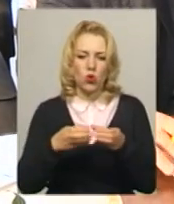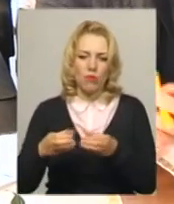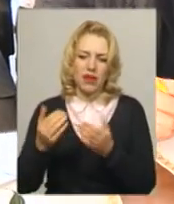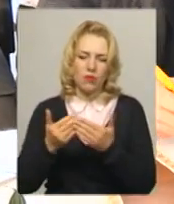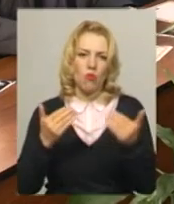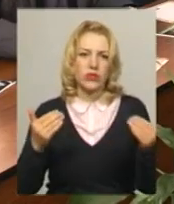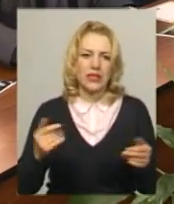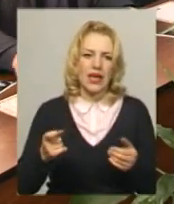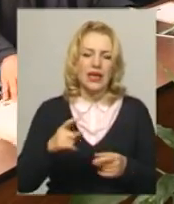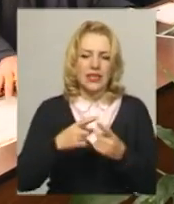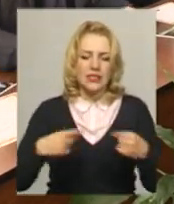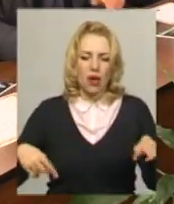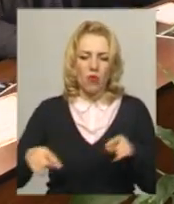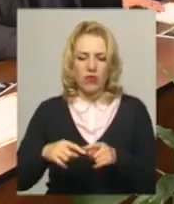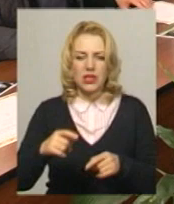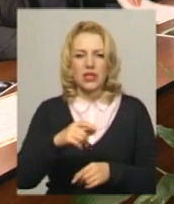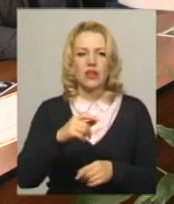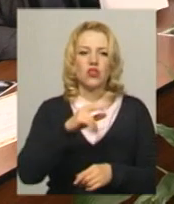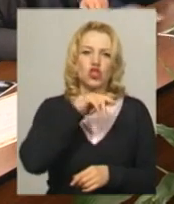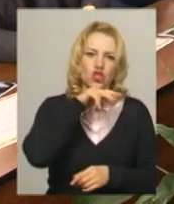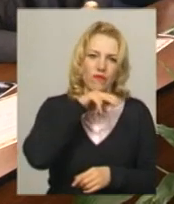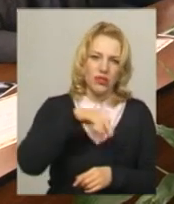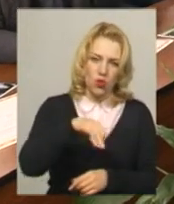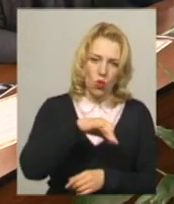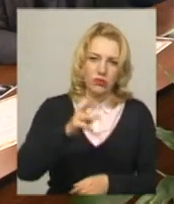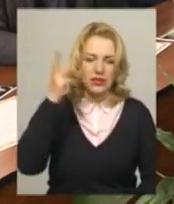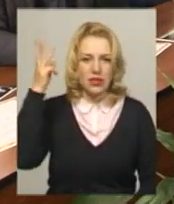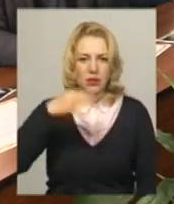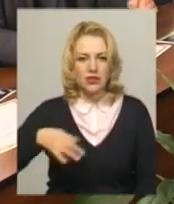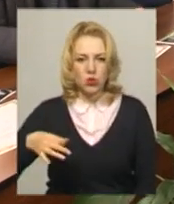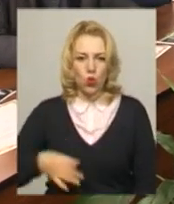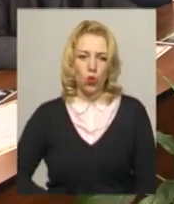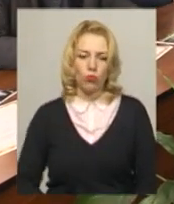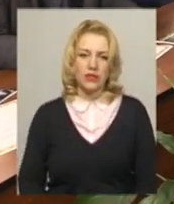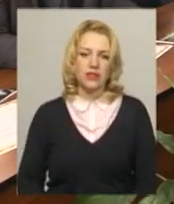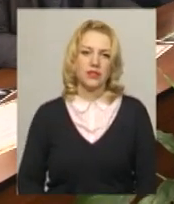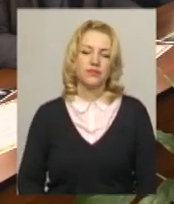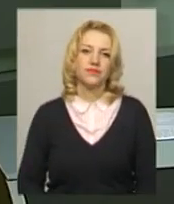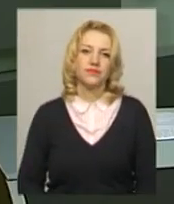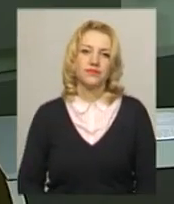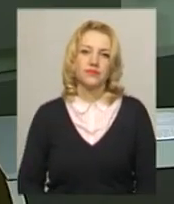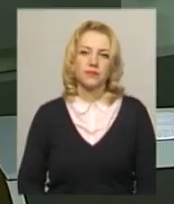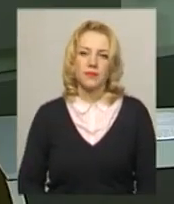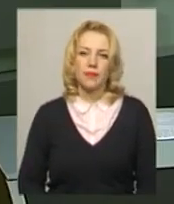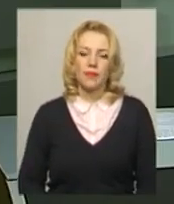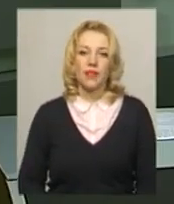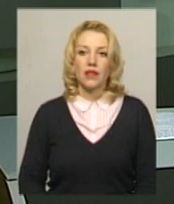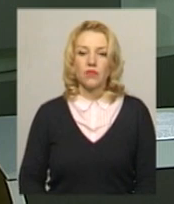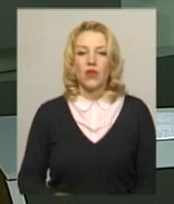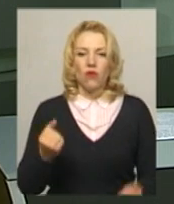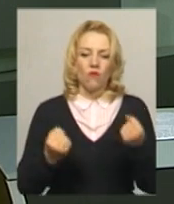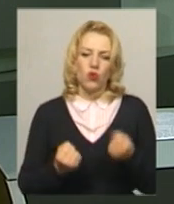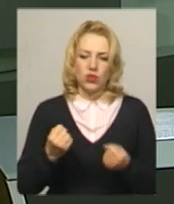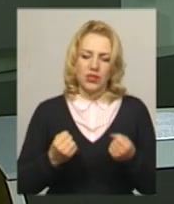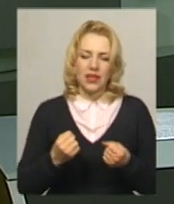заповідників Хмельницької і Чернівецької областей. Світлана Поробок, Дем'ян Цегольник, новини Поділля, Центр. Водій одного